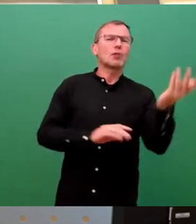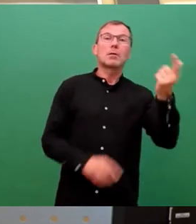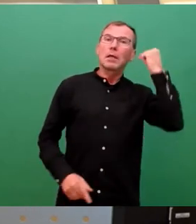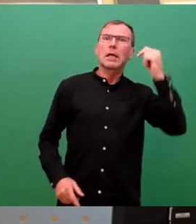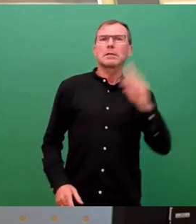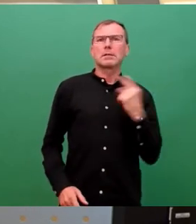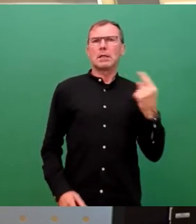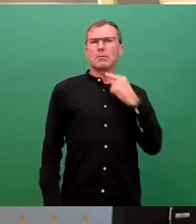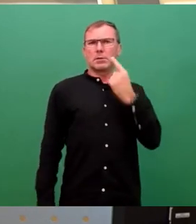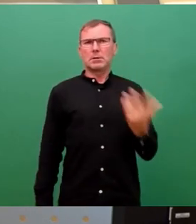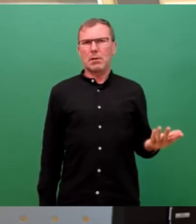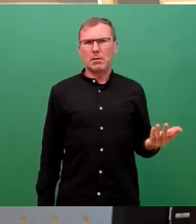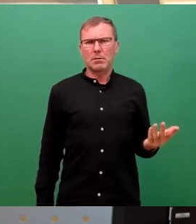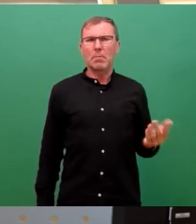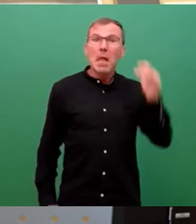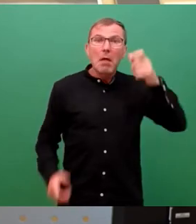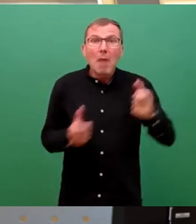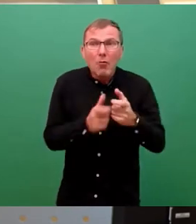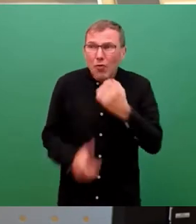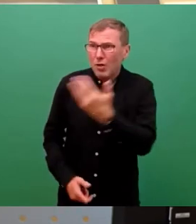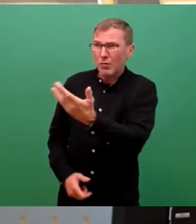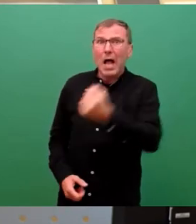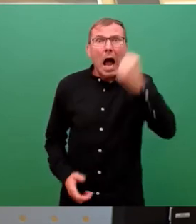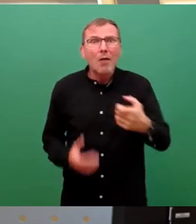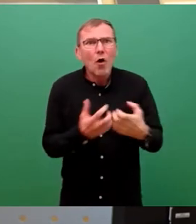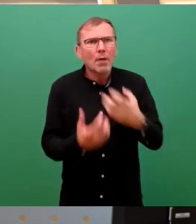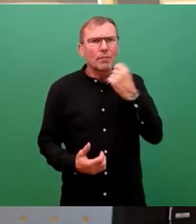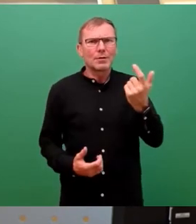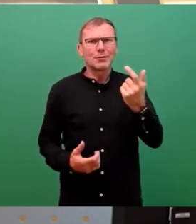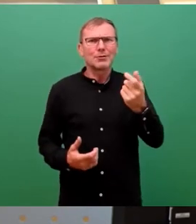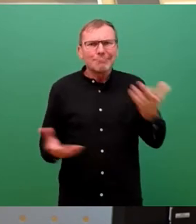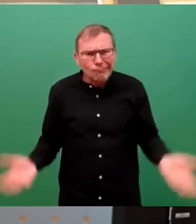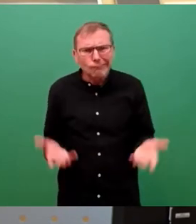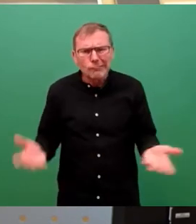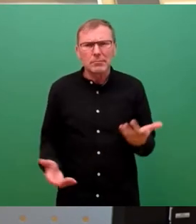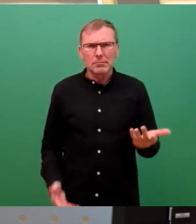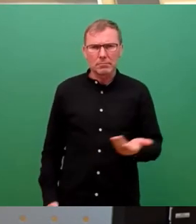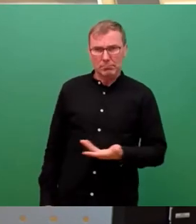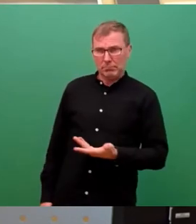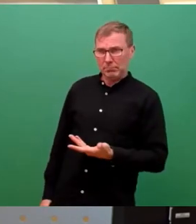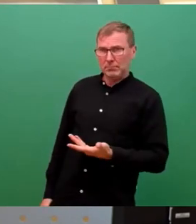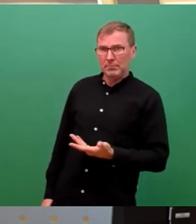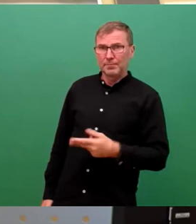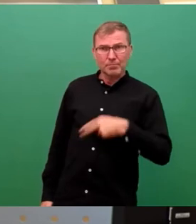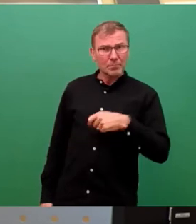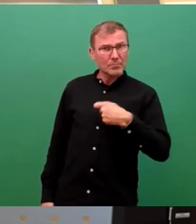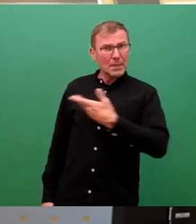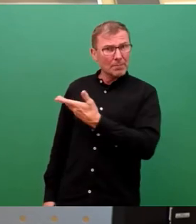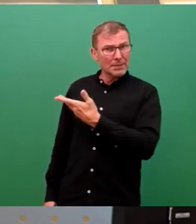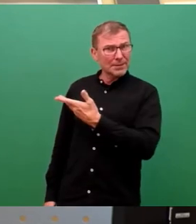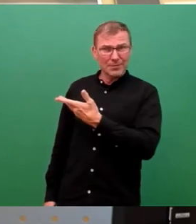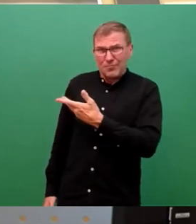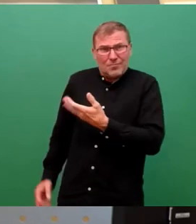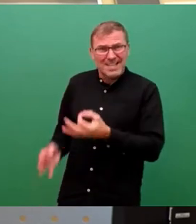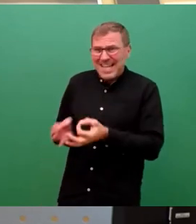hören, und will Braunkohle und Atomkraft zur Renaissance verhelfen. Hat dieser Ministerpräsident immer noch nichts